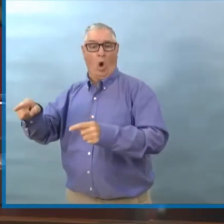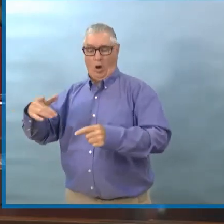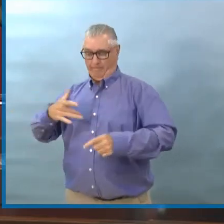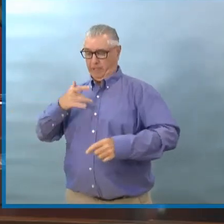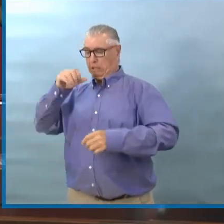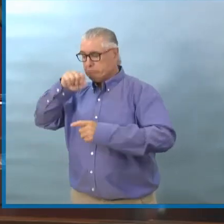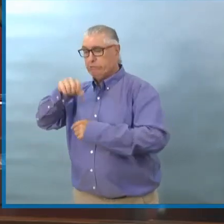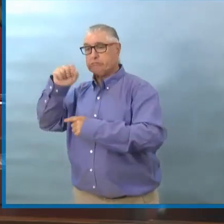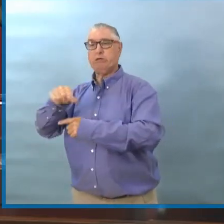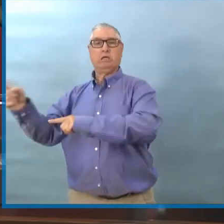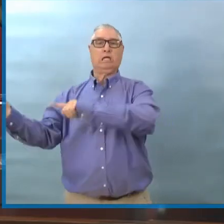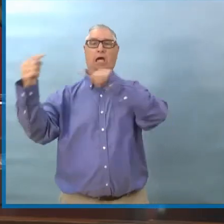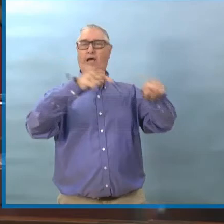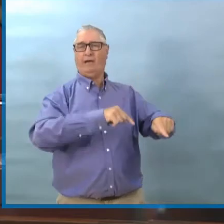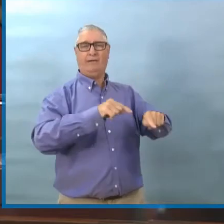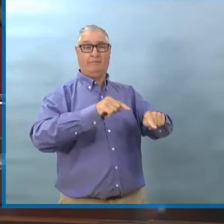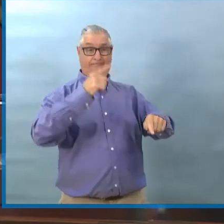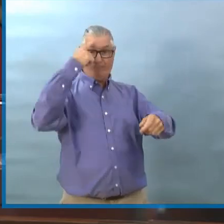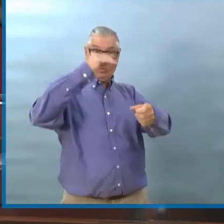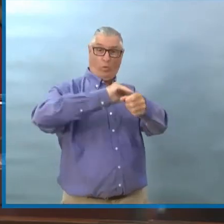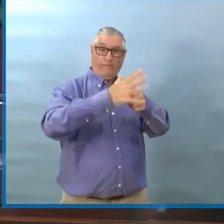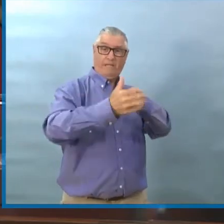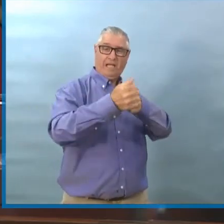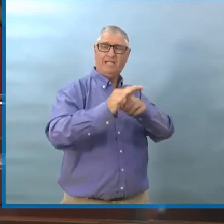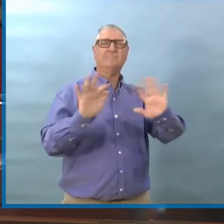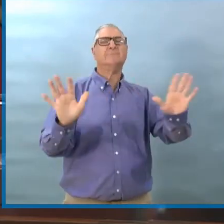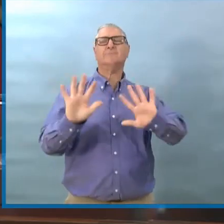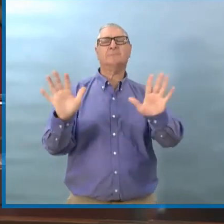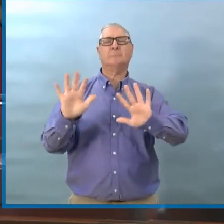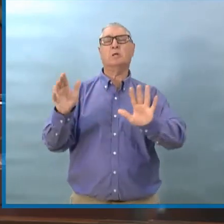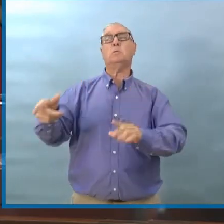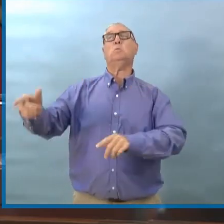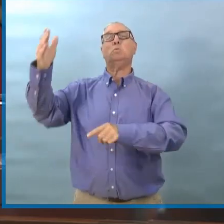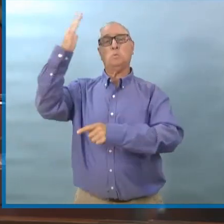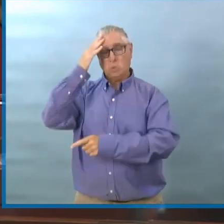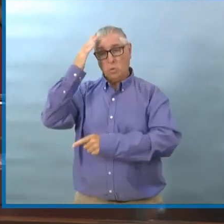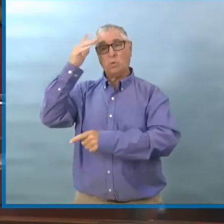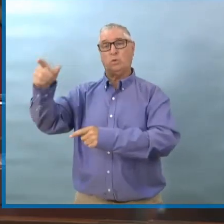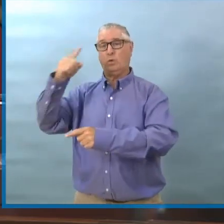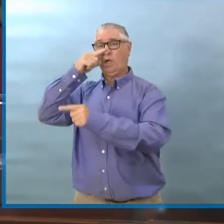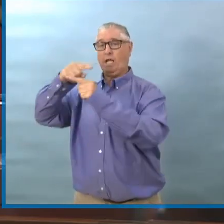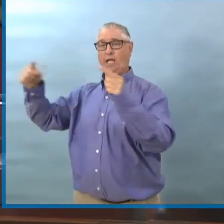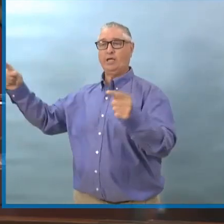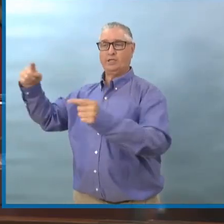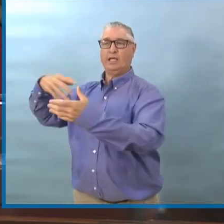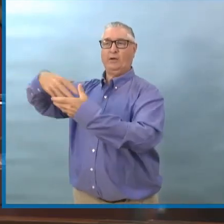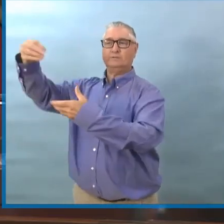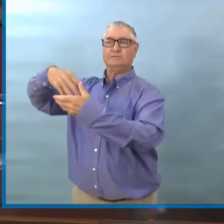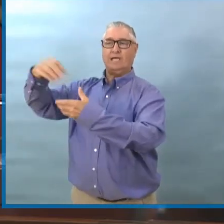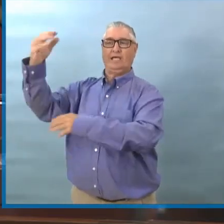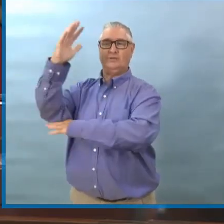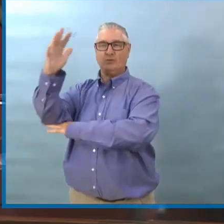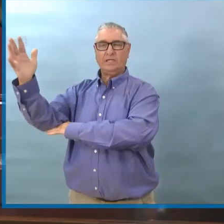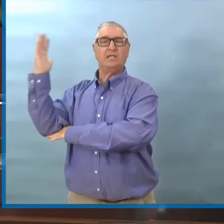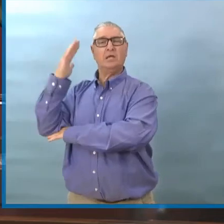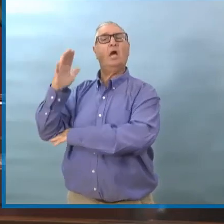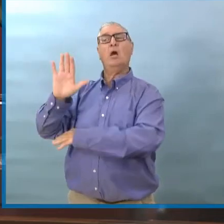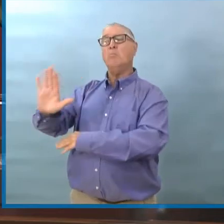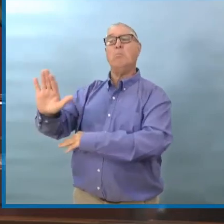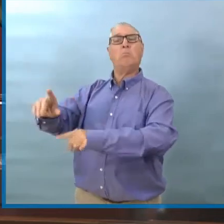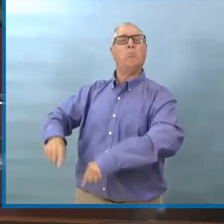très peu de chances de tester positif. Donc les gens qui ont des symptômes qui apparaissent mais qui sont très typiques